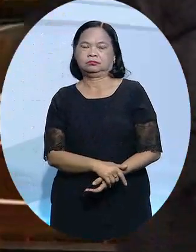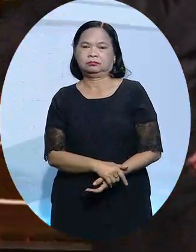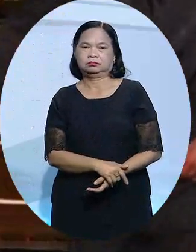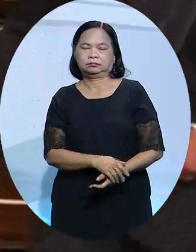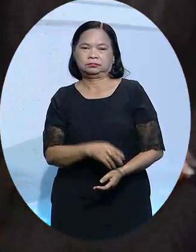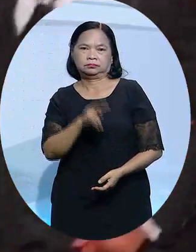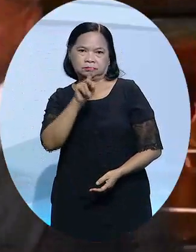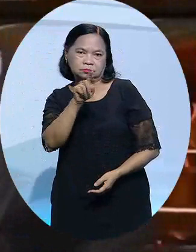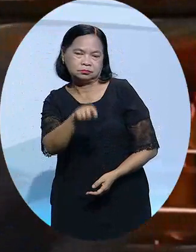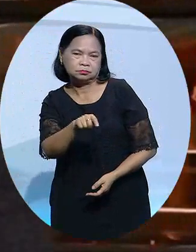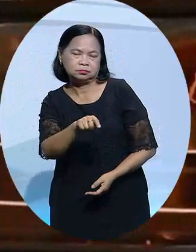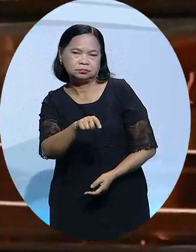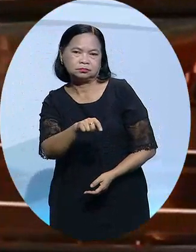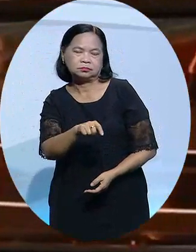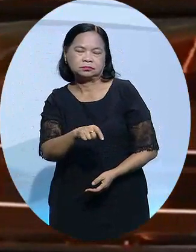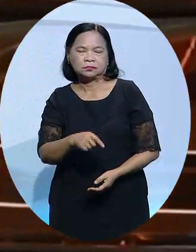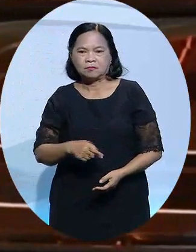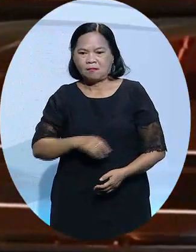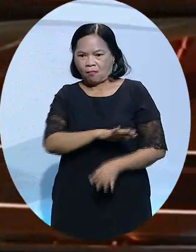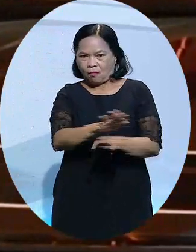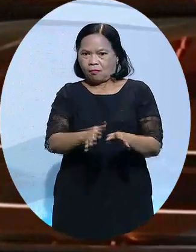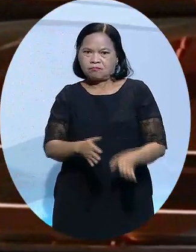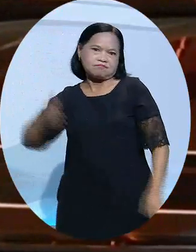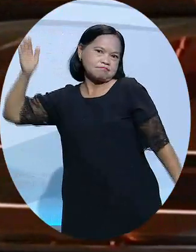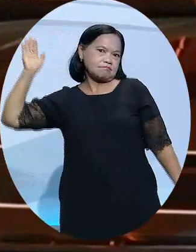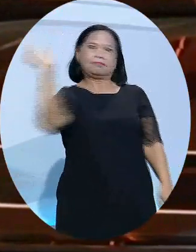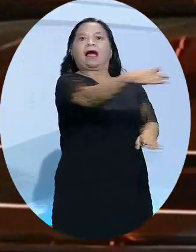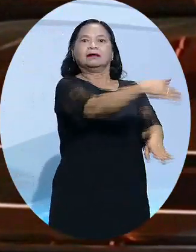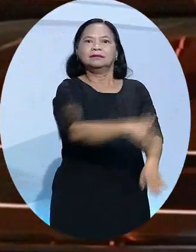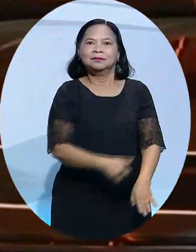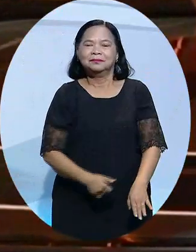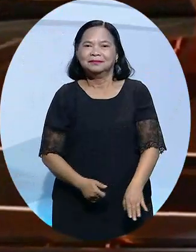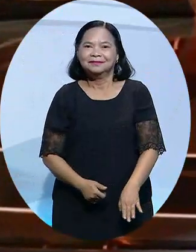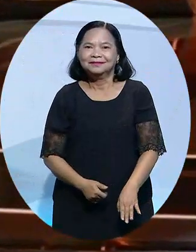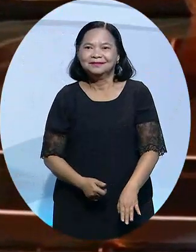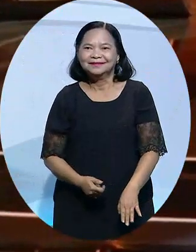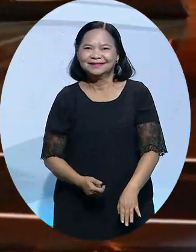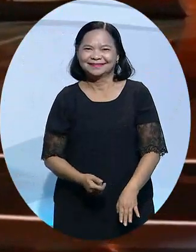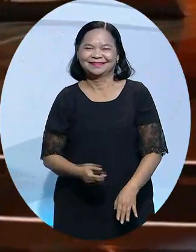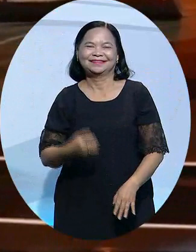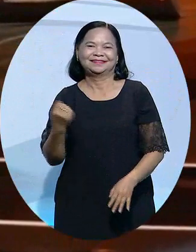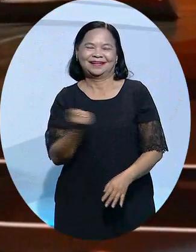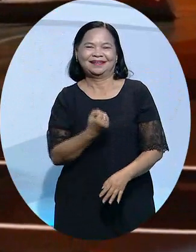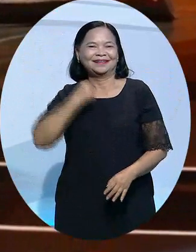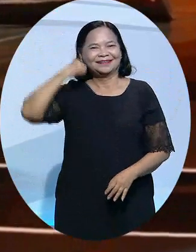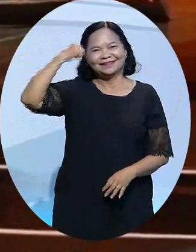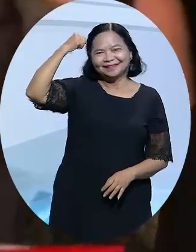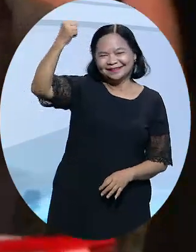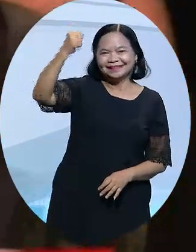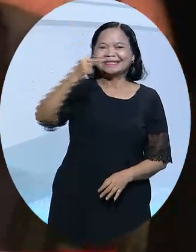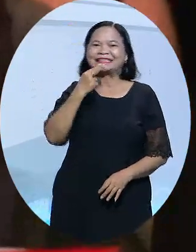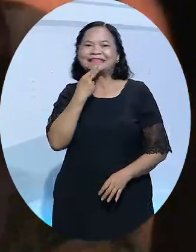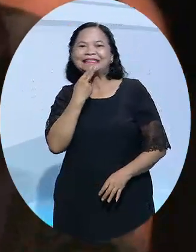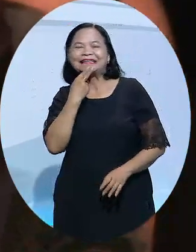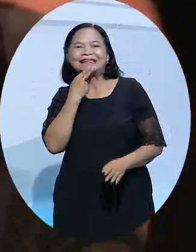vợ nam tài tử Will Smith, khiến Smith lên sân khấu tắt vào mặt Chris Brock. Không lâu sau đó chính Will Smith thắng luôn giải nam diễn viên